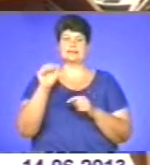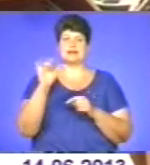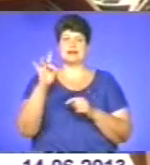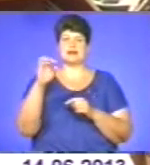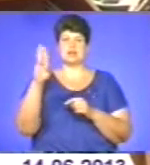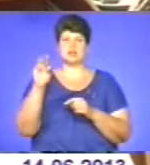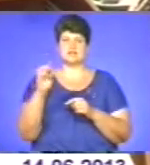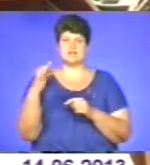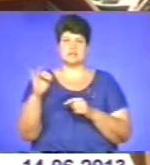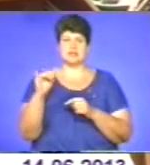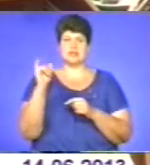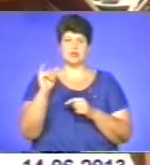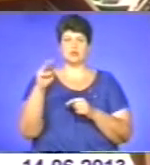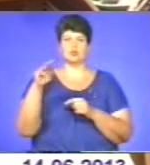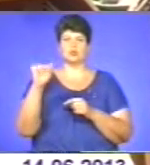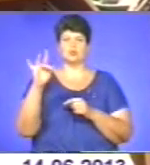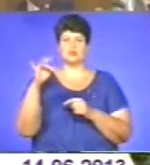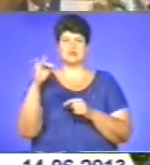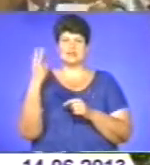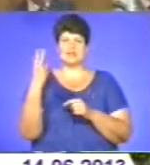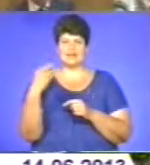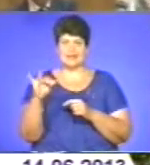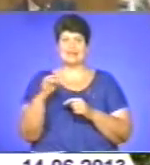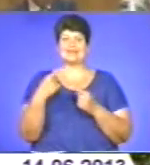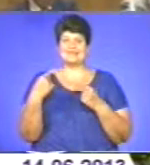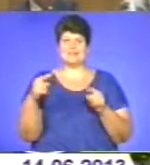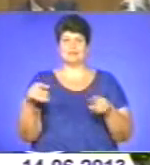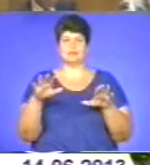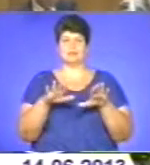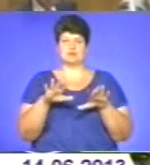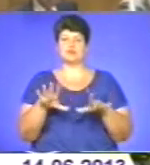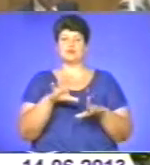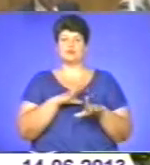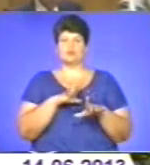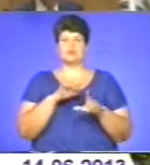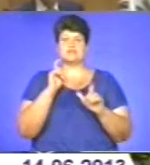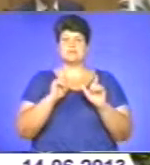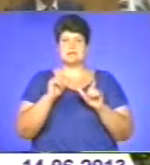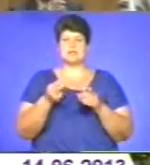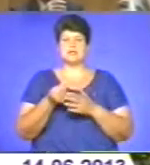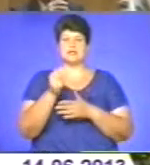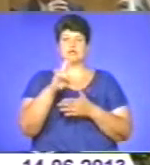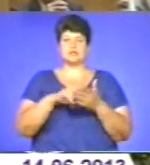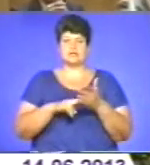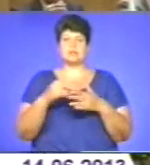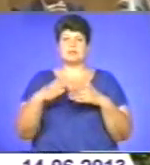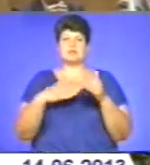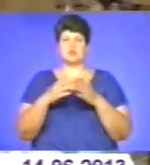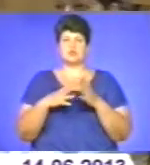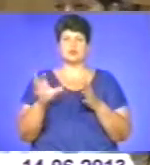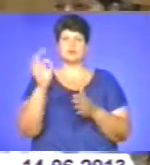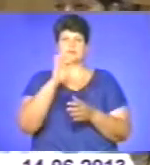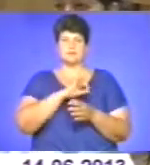Турський, інші високопосадовці. В рамках дня асоціації відбувся семінар для платників податків з питань практичного застосування норм